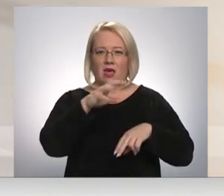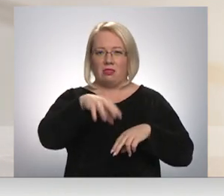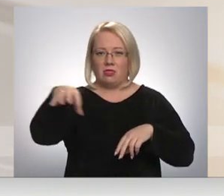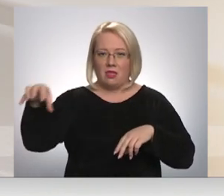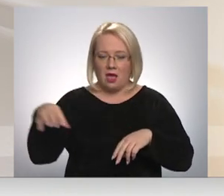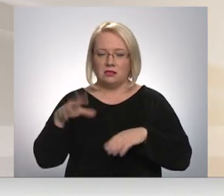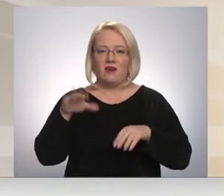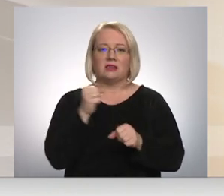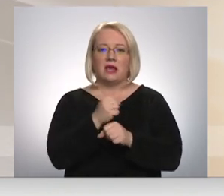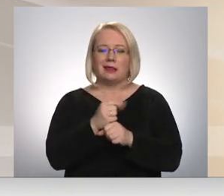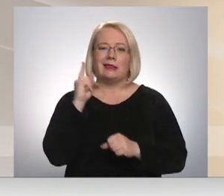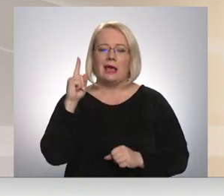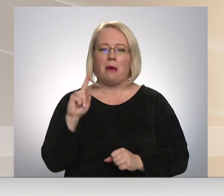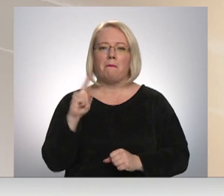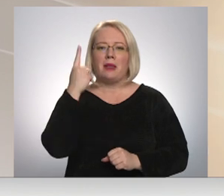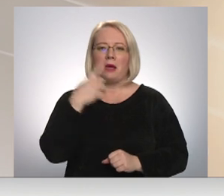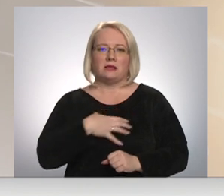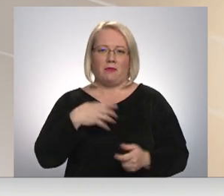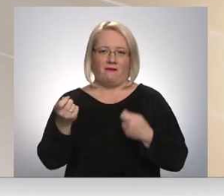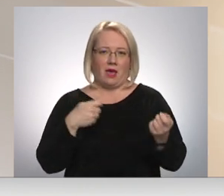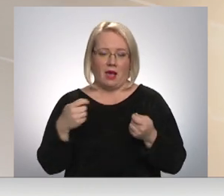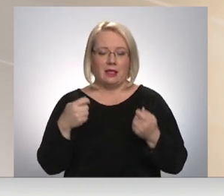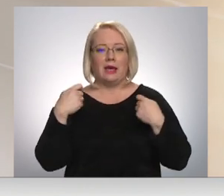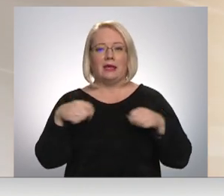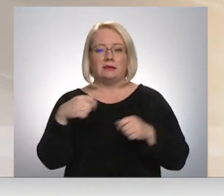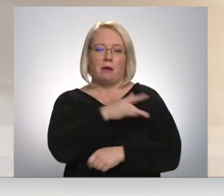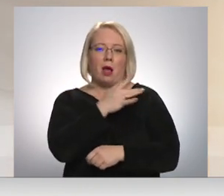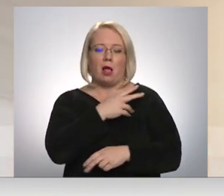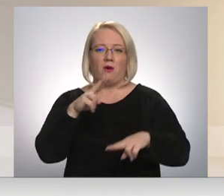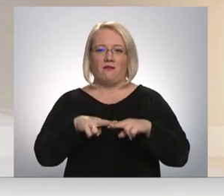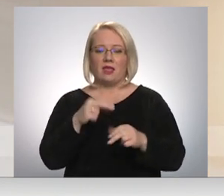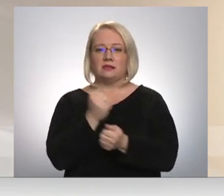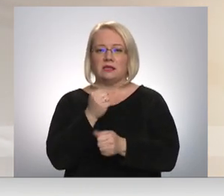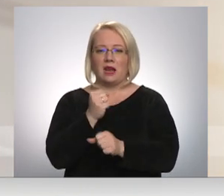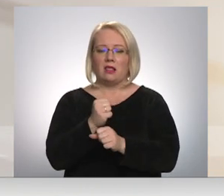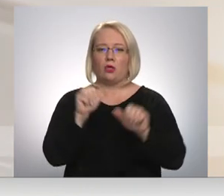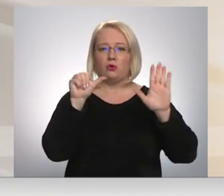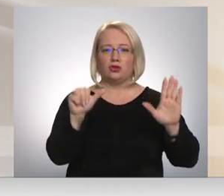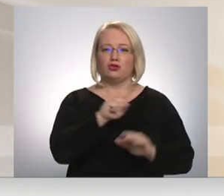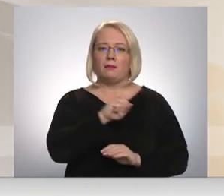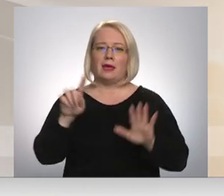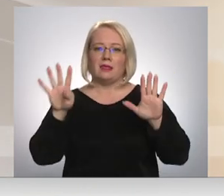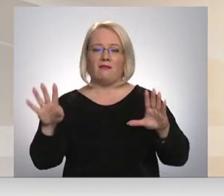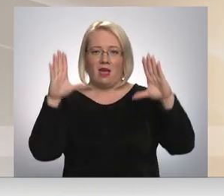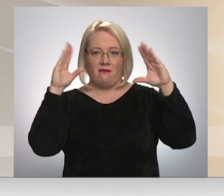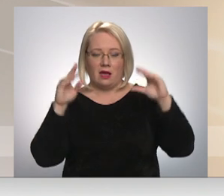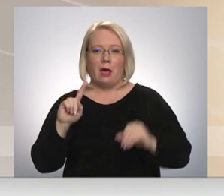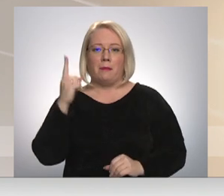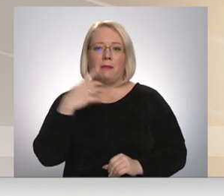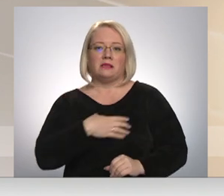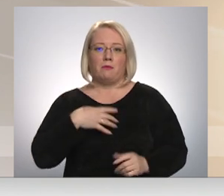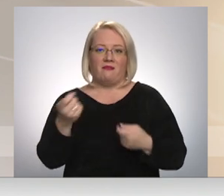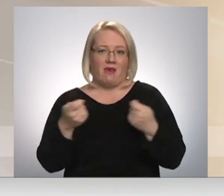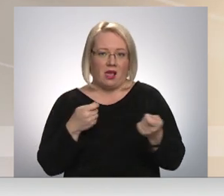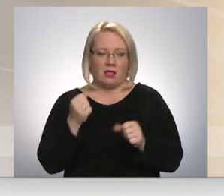nepieciešamības veikali. Tirzniecības un pakalpojuma vietas strādā no sešiem līdz deviņiem. Pirmās nepieciešamības preču veikali var strādāt